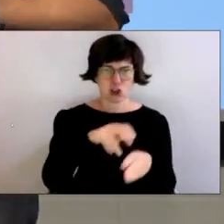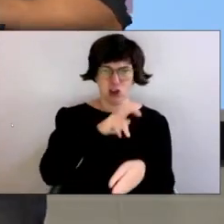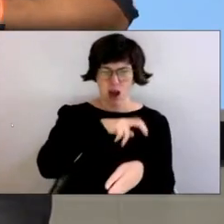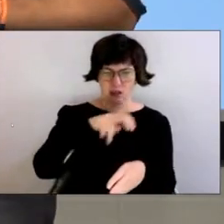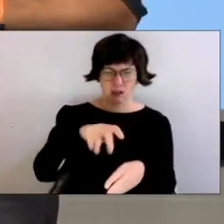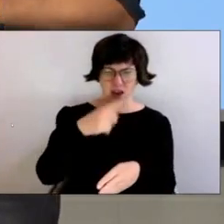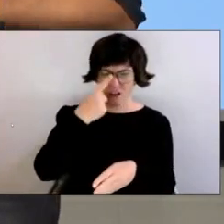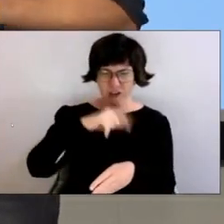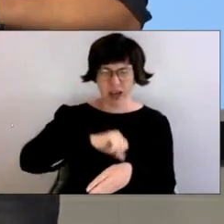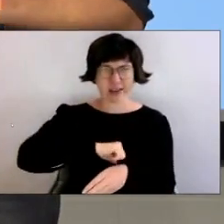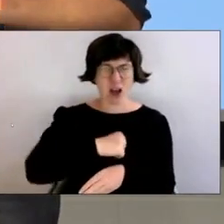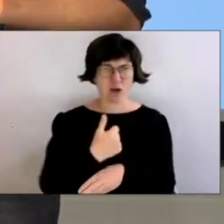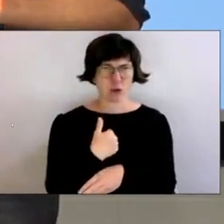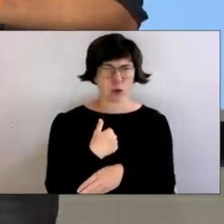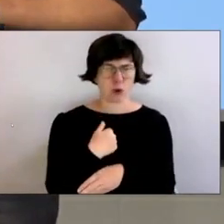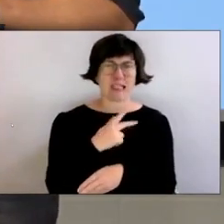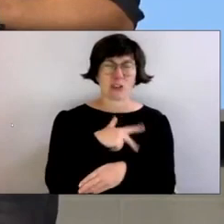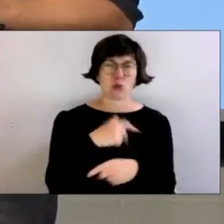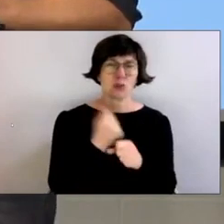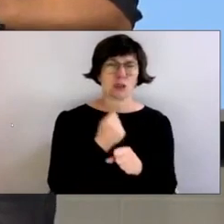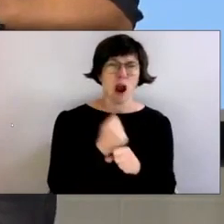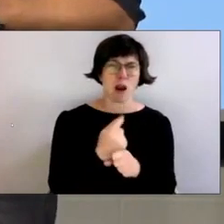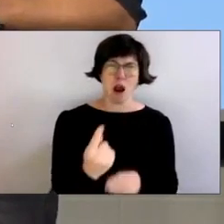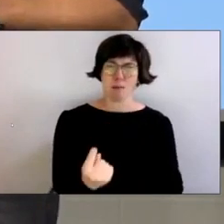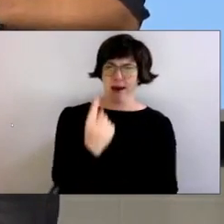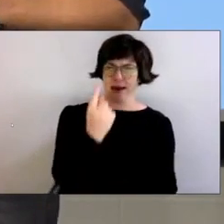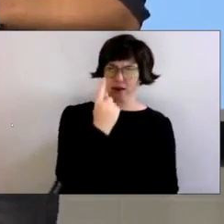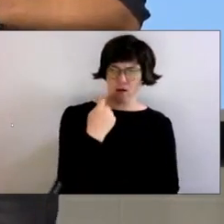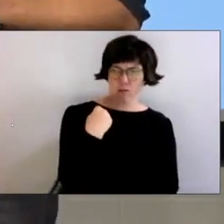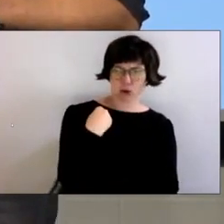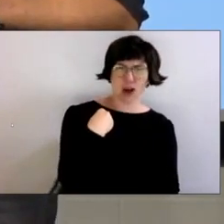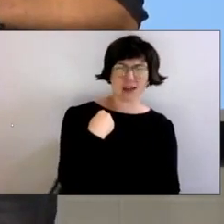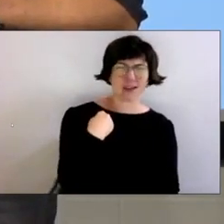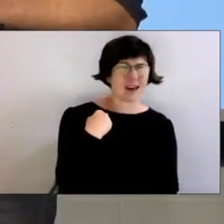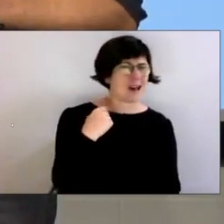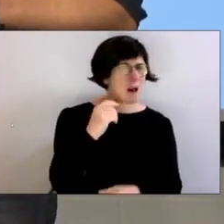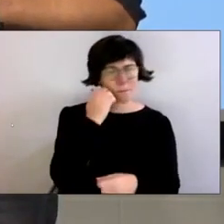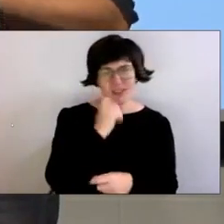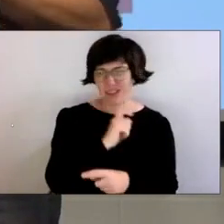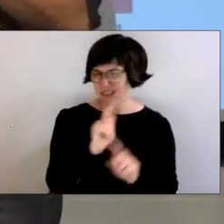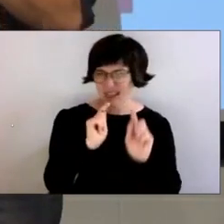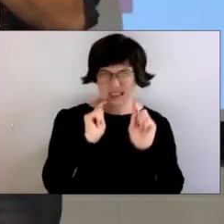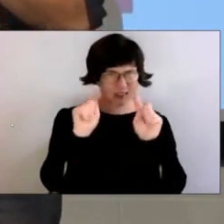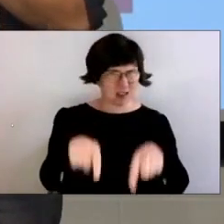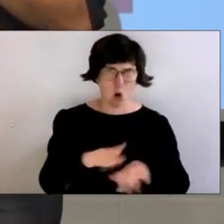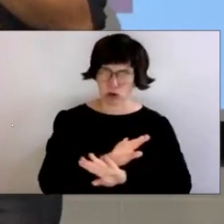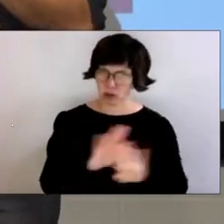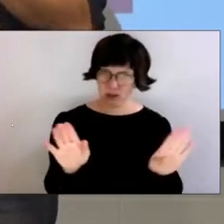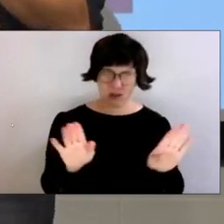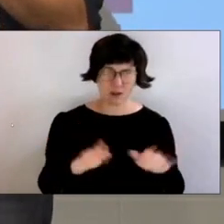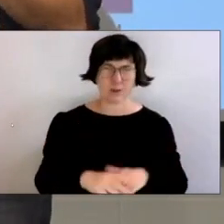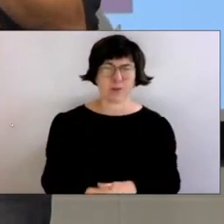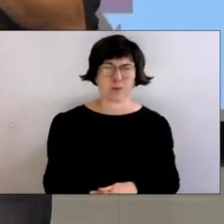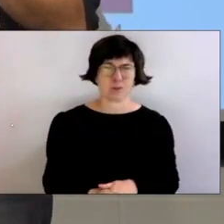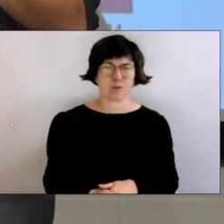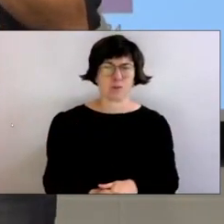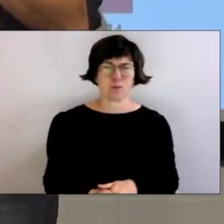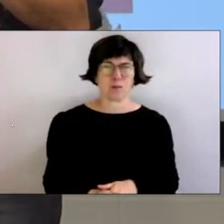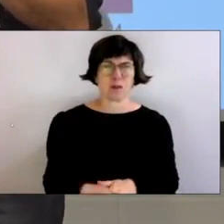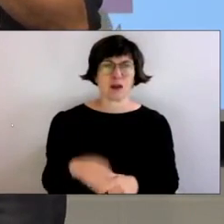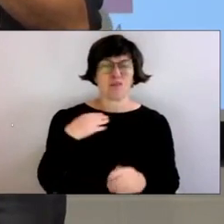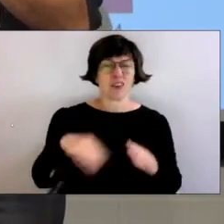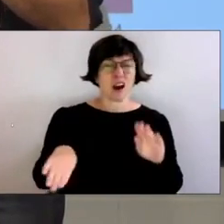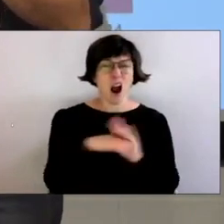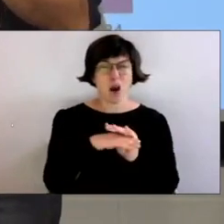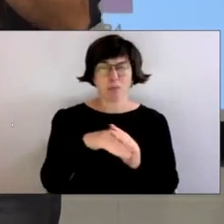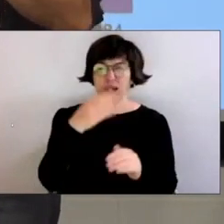Freitagmorgen und unsere Sozialarbeiter kamen zu uns und sagten, niemand sollte aus dem Haus gehen. Zu dem Zeitpunkt, als wir fuhren, waren keine